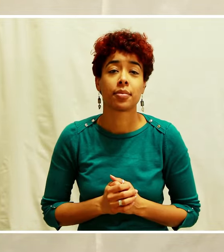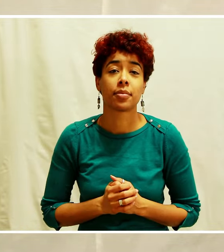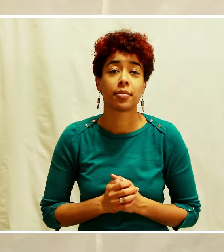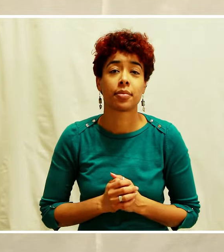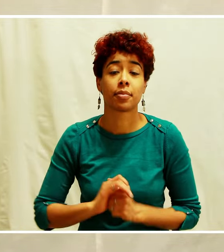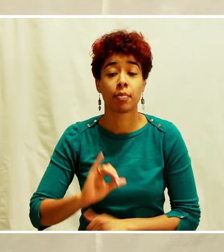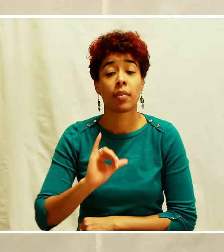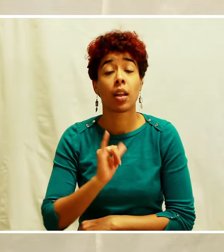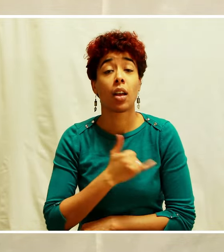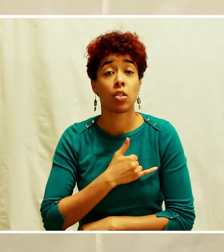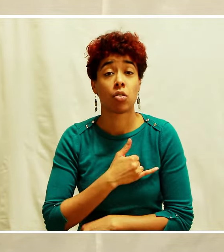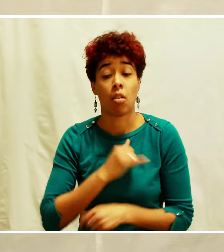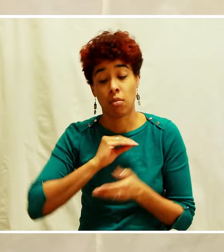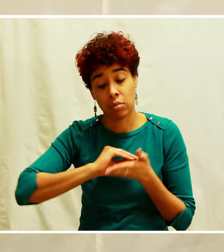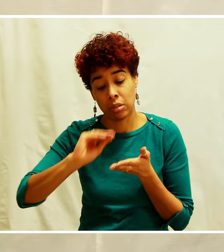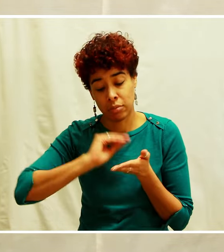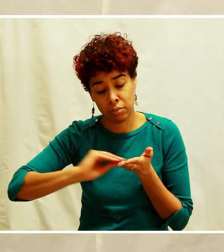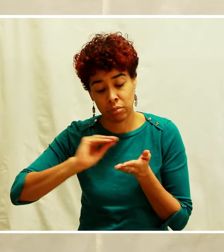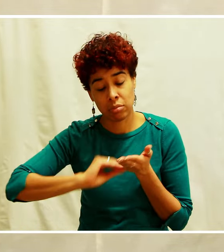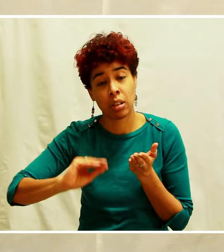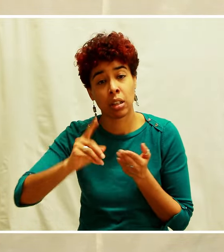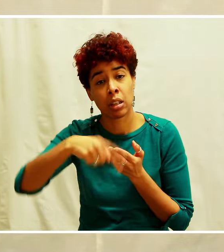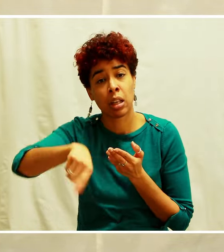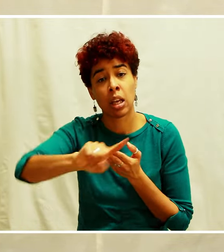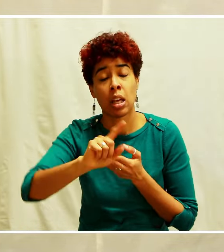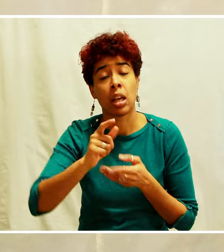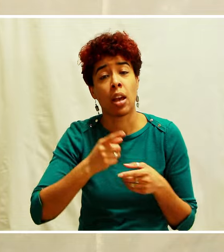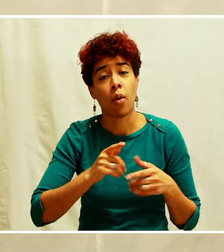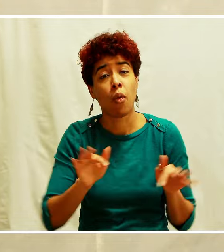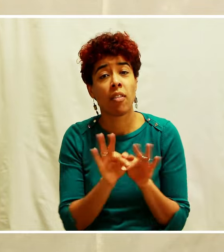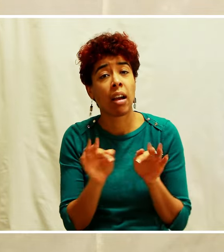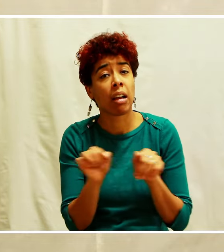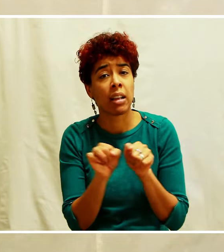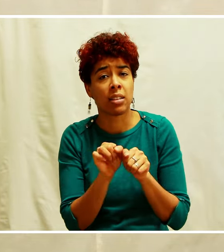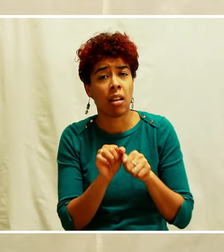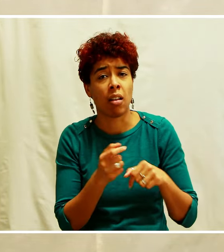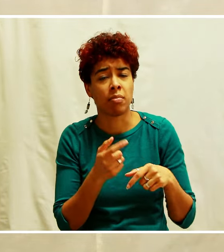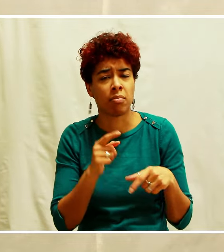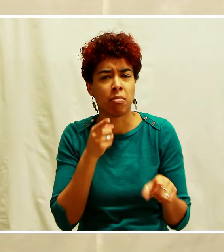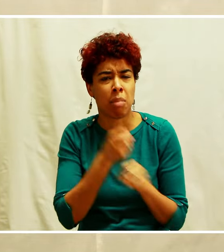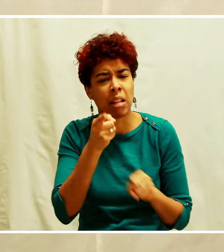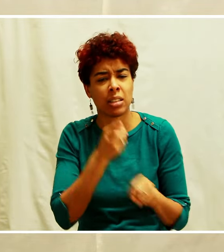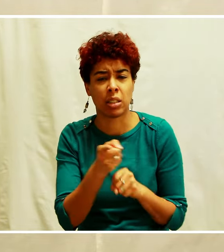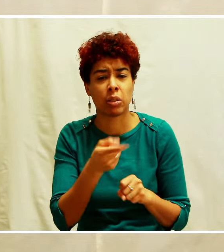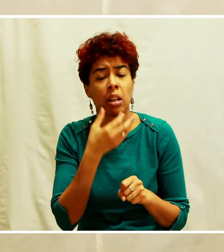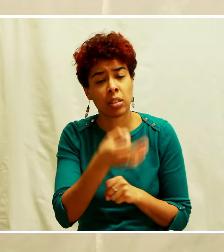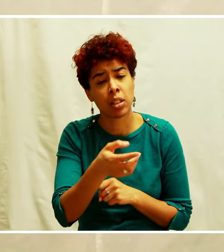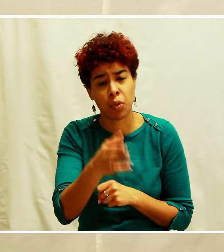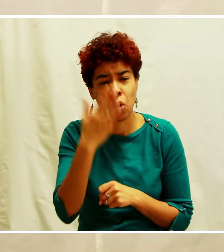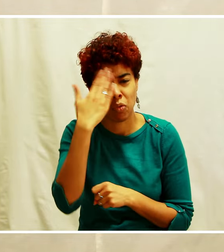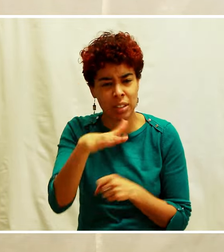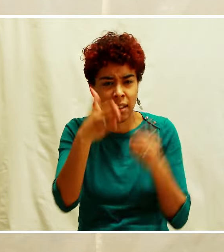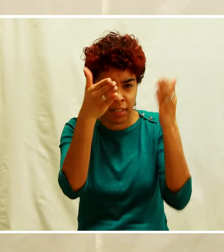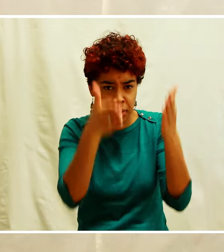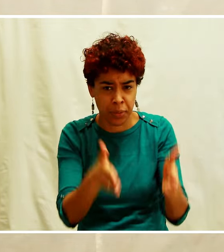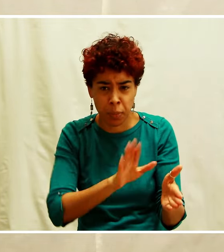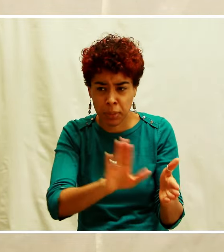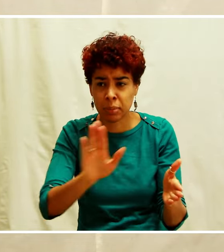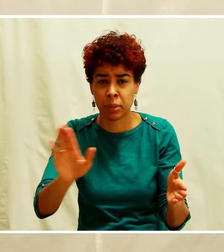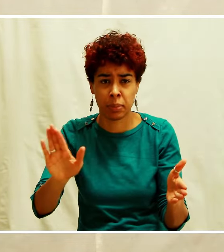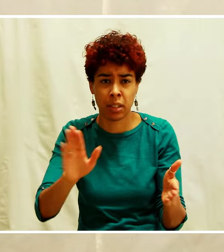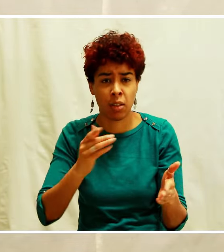persécutés, il va leur dire « Eh bien, regardez qui vous êtes. Ne doutez pas de qui vous êtes.